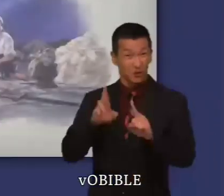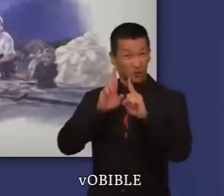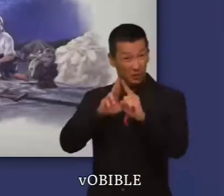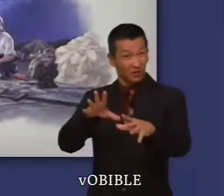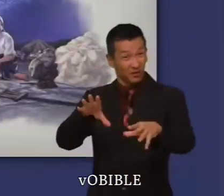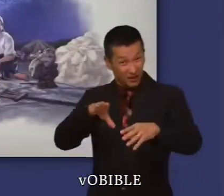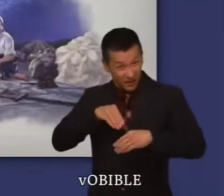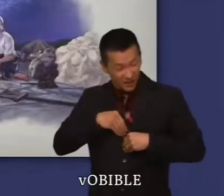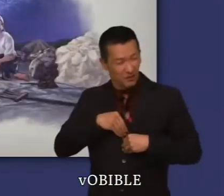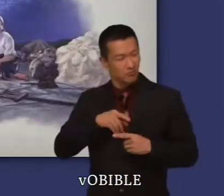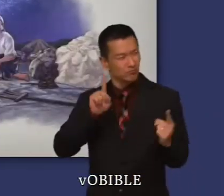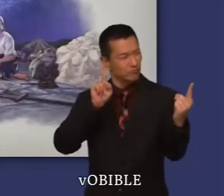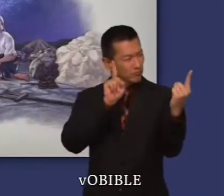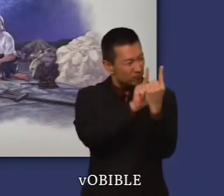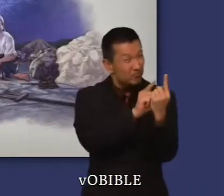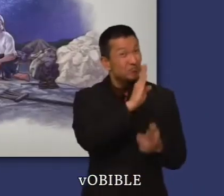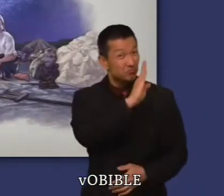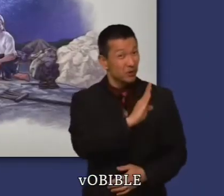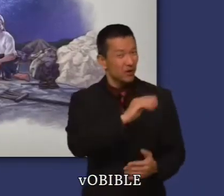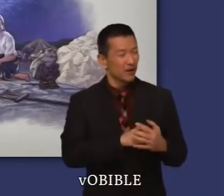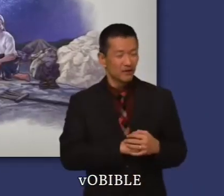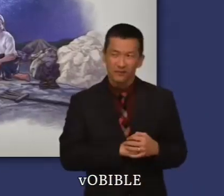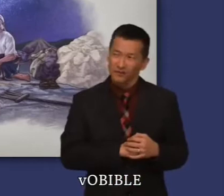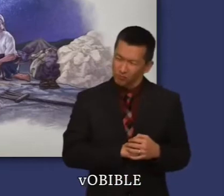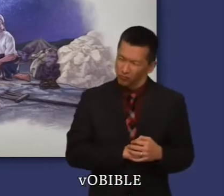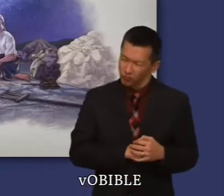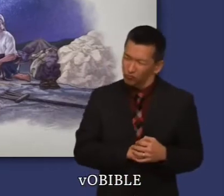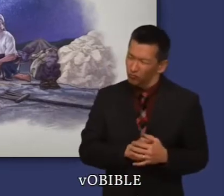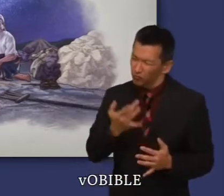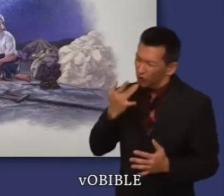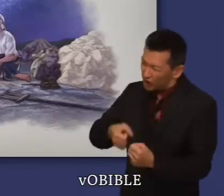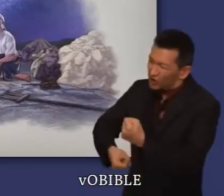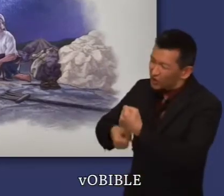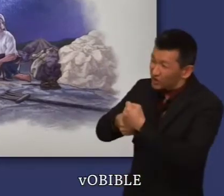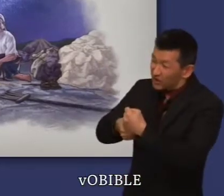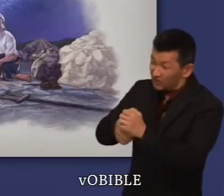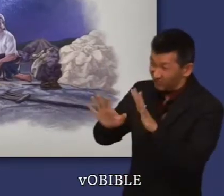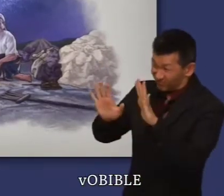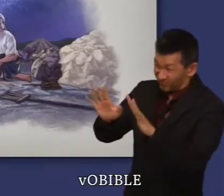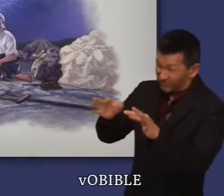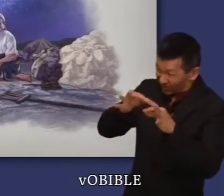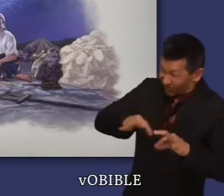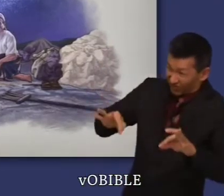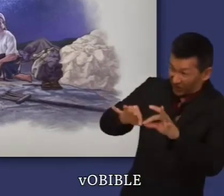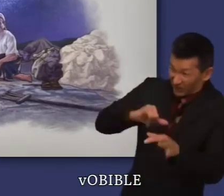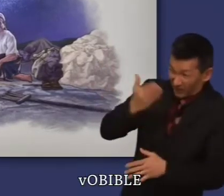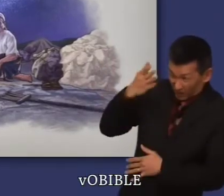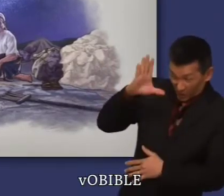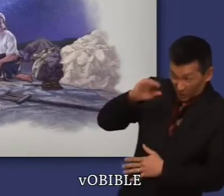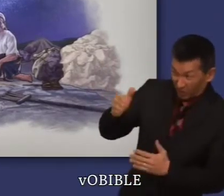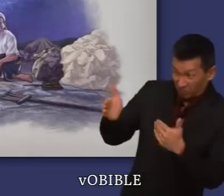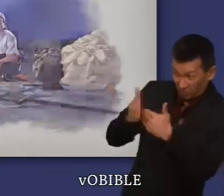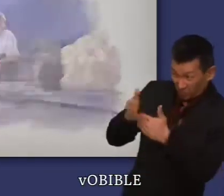Boaz est disposé à accomplir cet acte désintéressé. Mais il informe Ruth que Noémie a un parent plus proche qui pourrait la